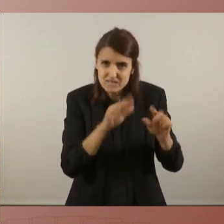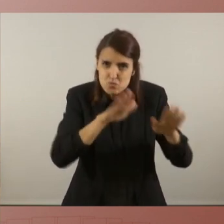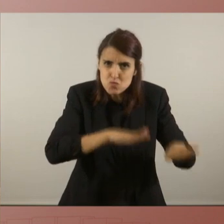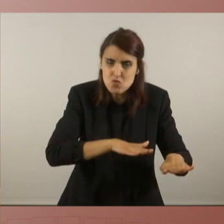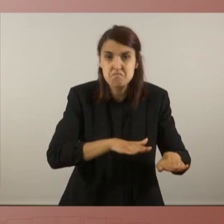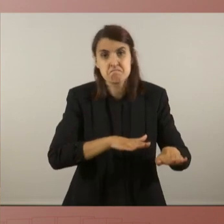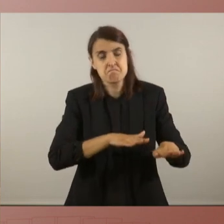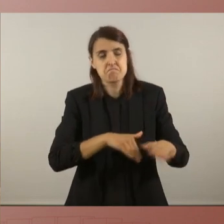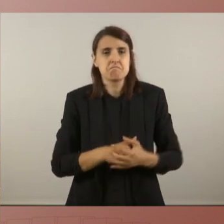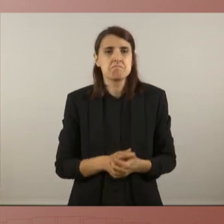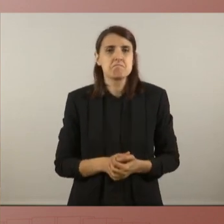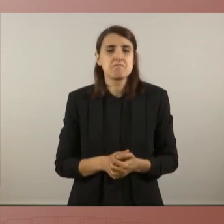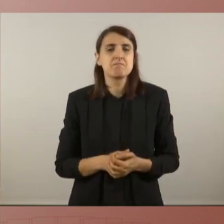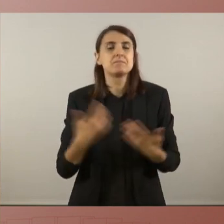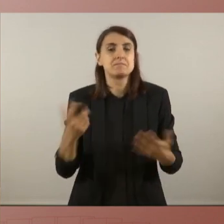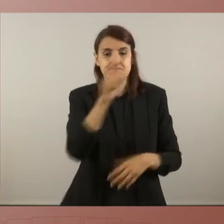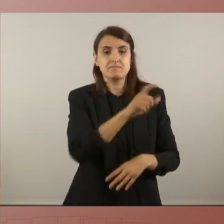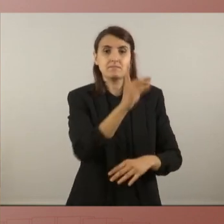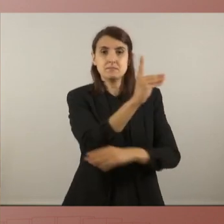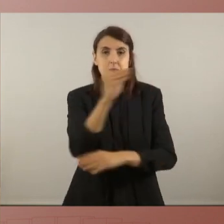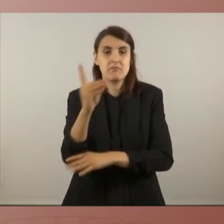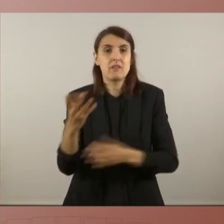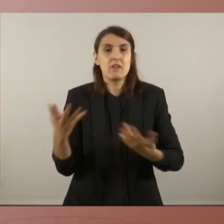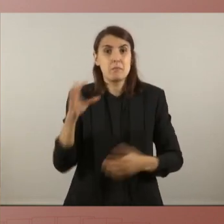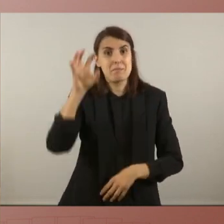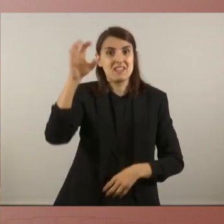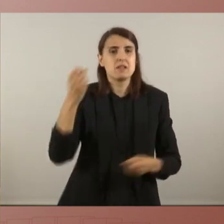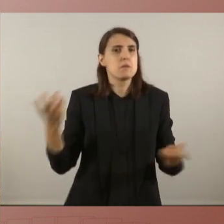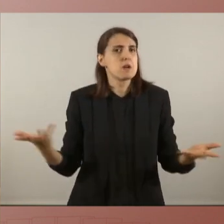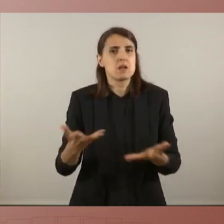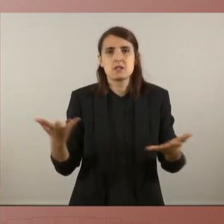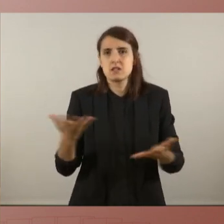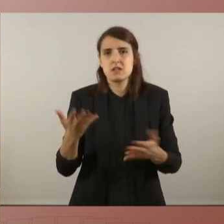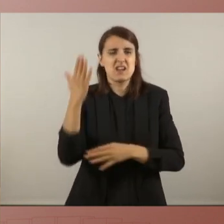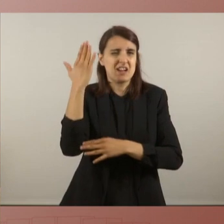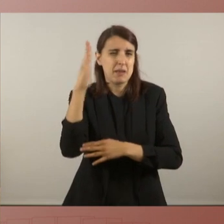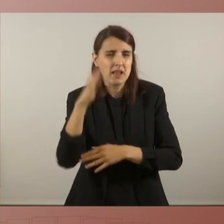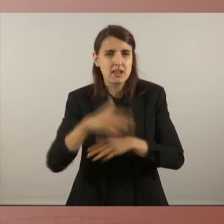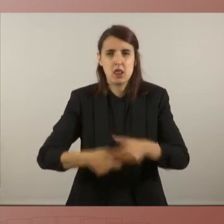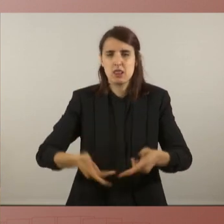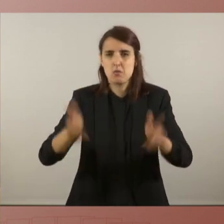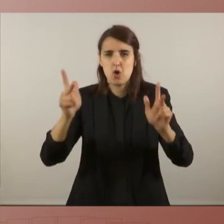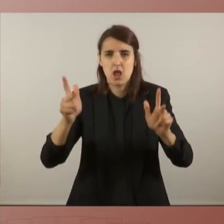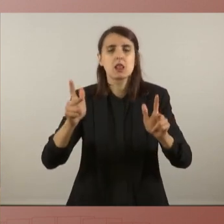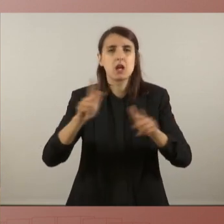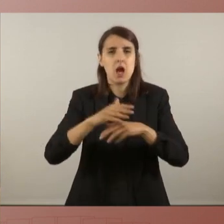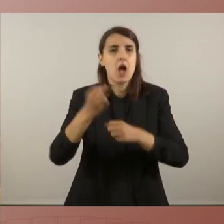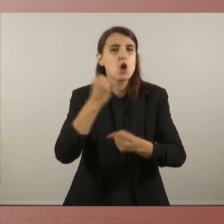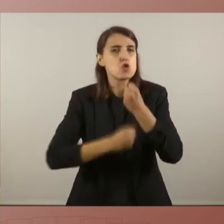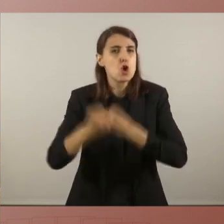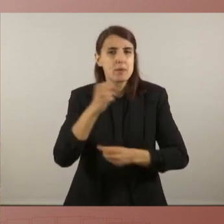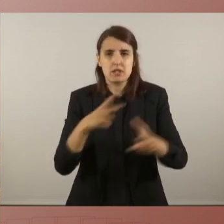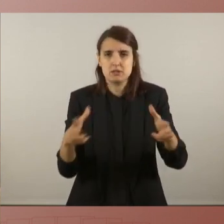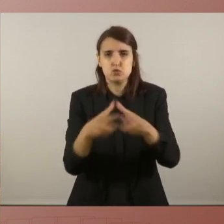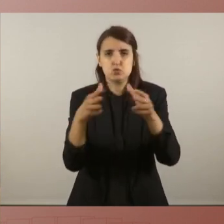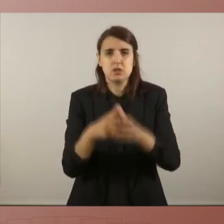diputats, tenim un país en emergència democràtica, climàtica, econòmica i social. Tenim una població